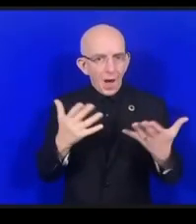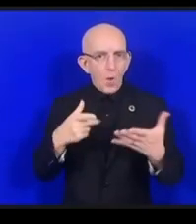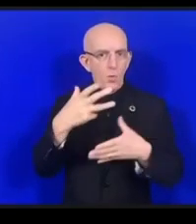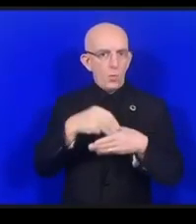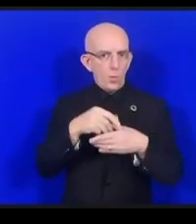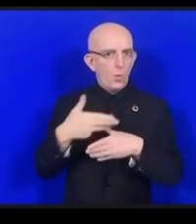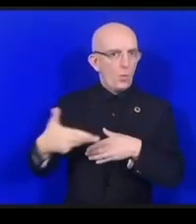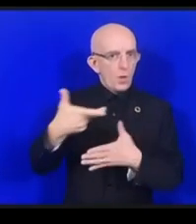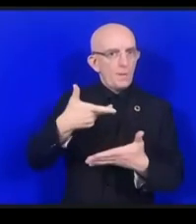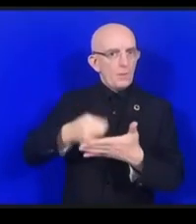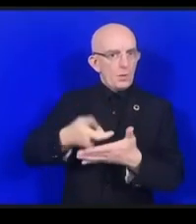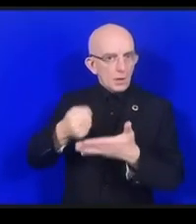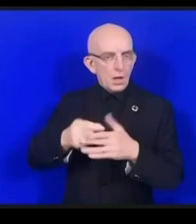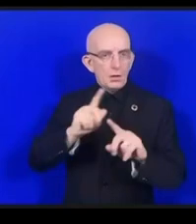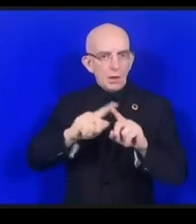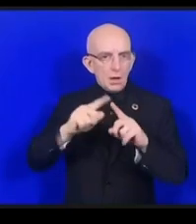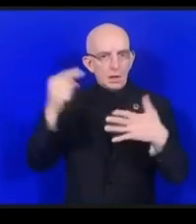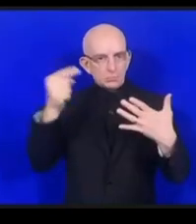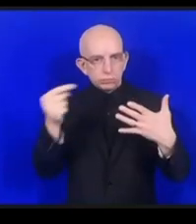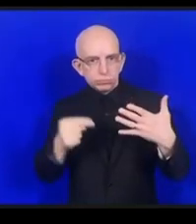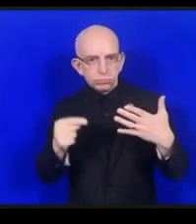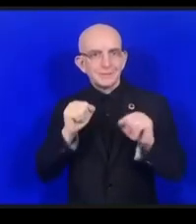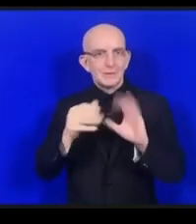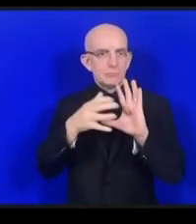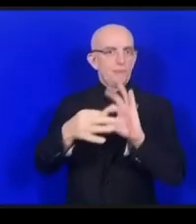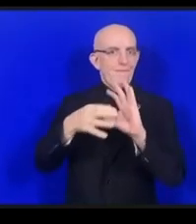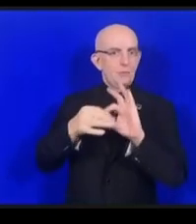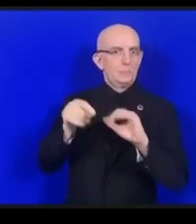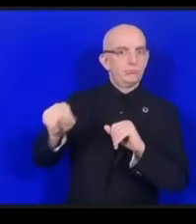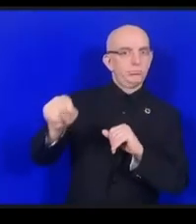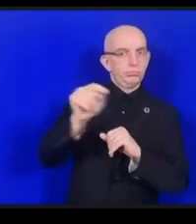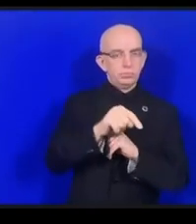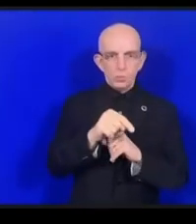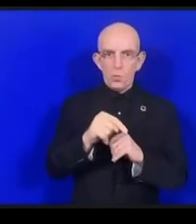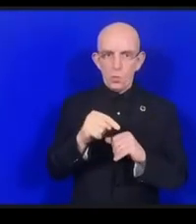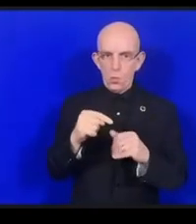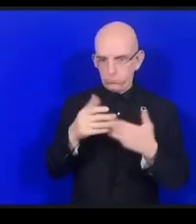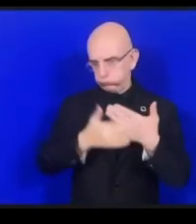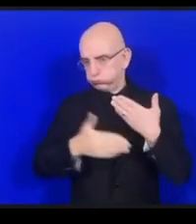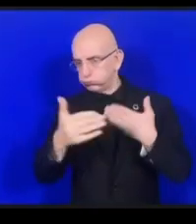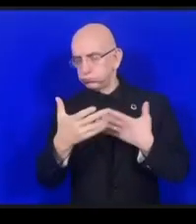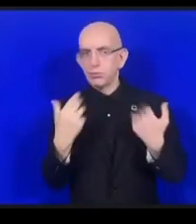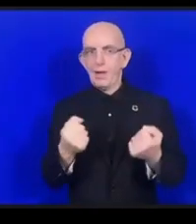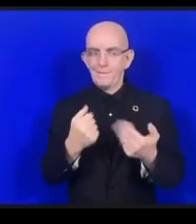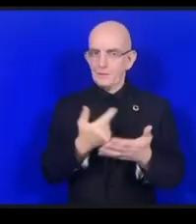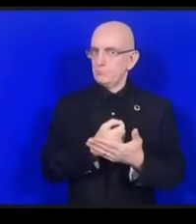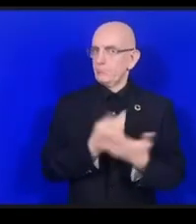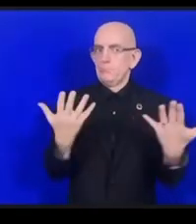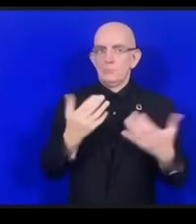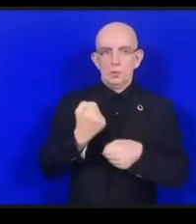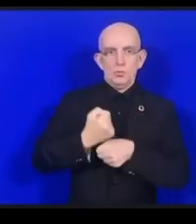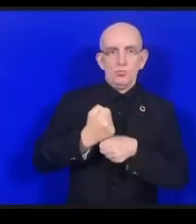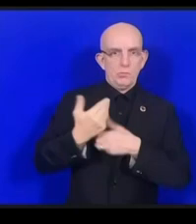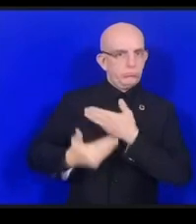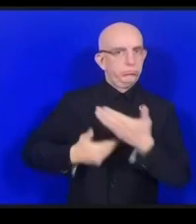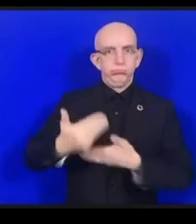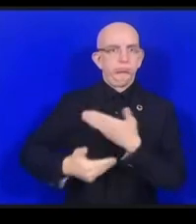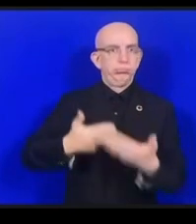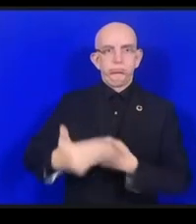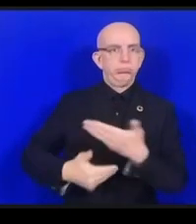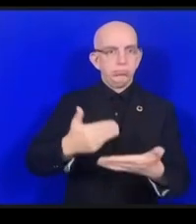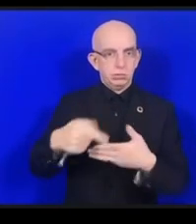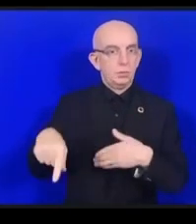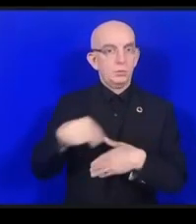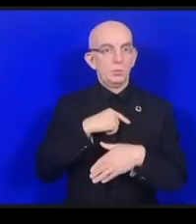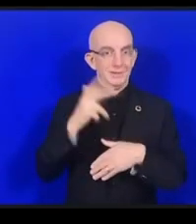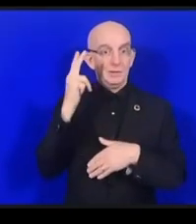しい作業もこれから進めますそれによってサイバーセキュリティの標準基準というのをやはり意